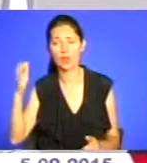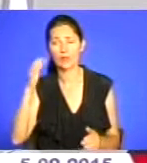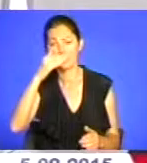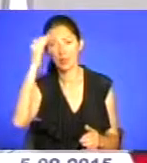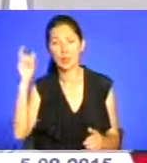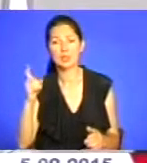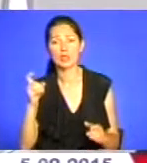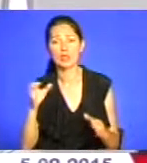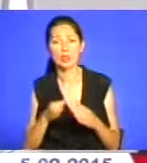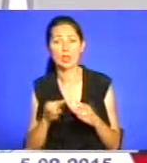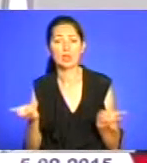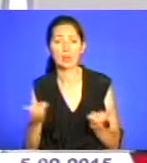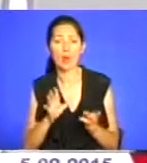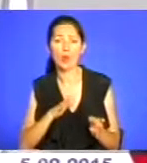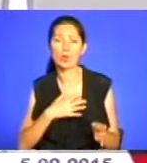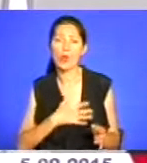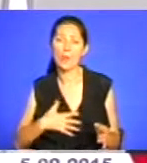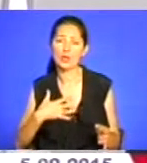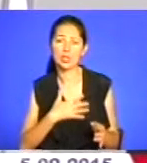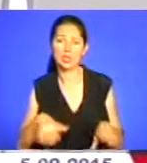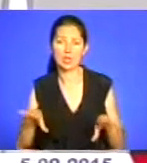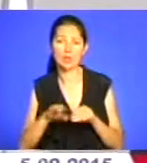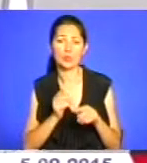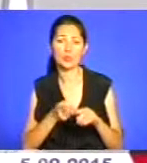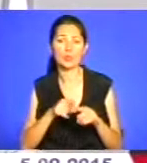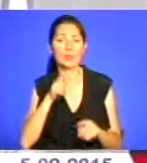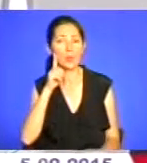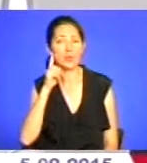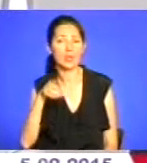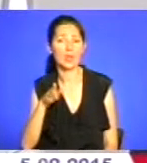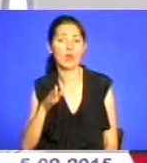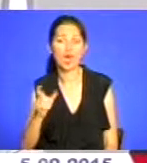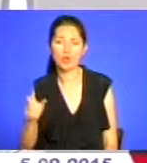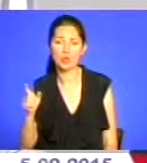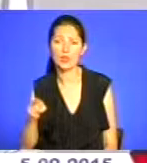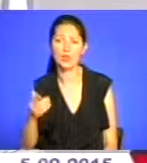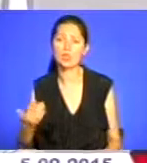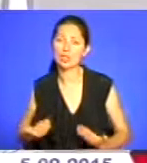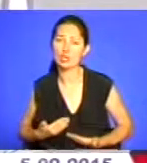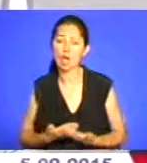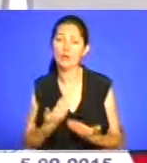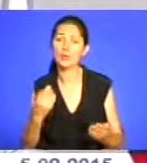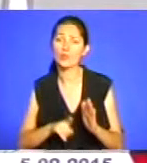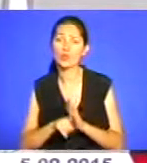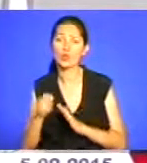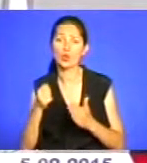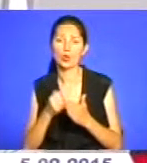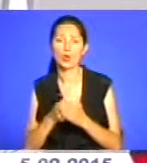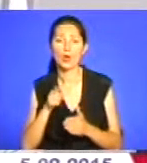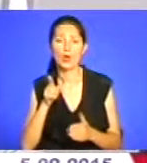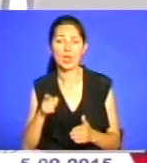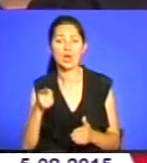всі дні і навіть ночі. До четвертої, до п'ятиї години ранку я не раз писала.